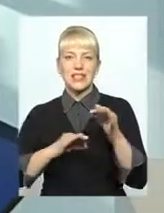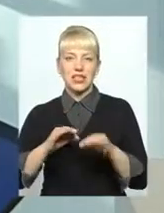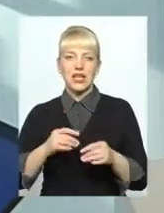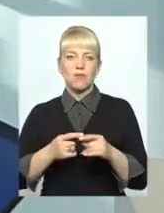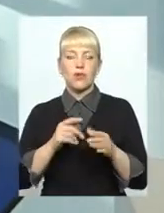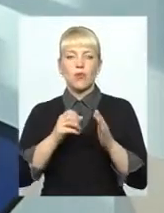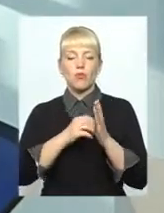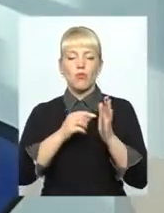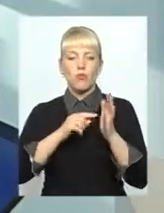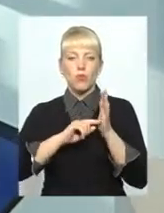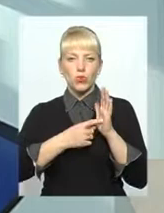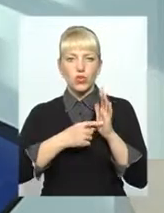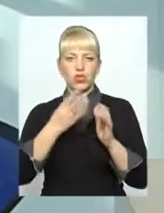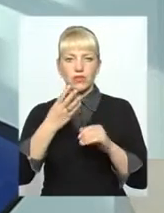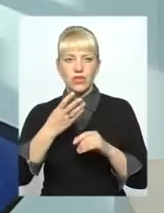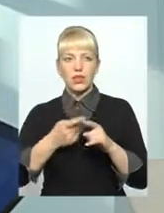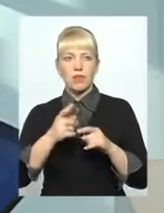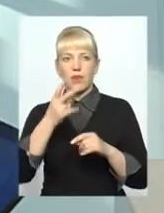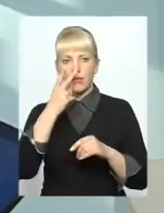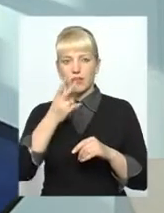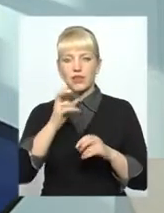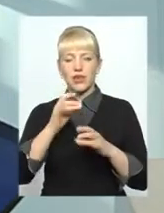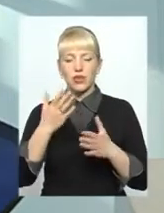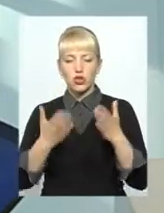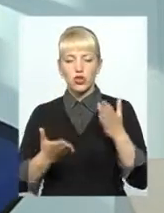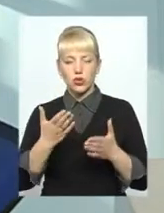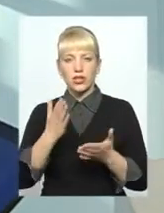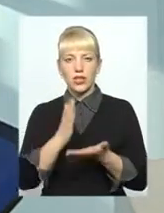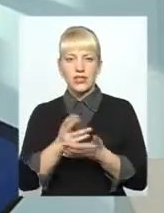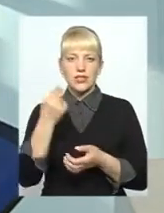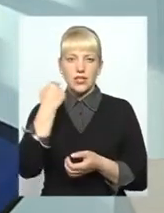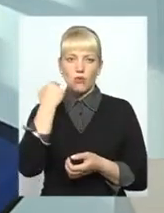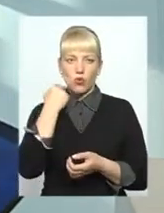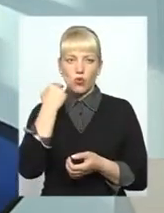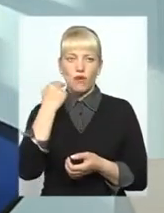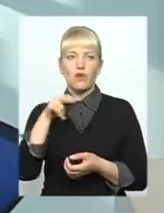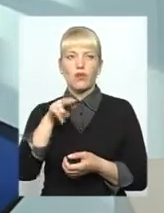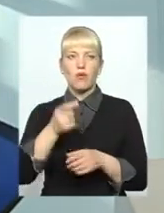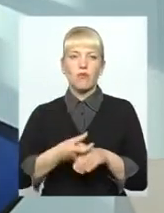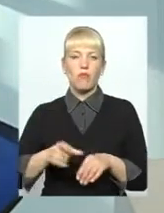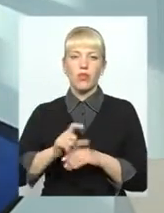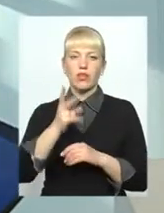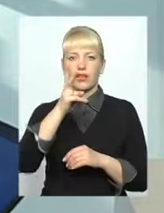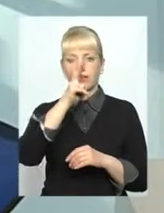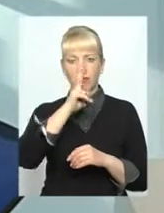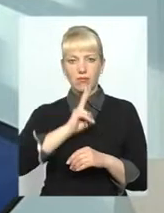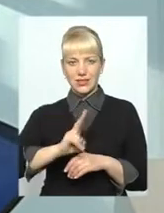сказав наш глядач, то якщо в разі наявності заборгованості понад два місяці